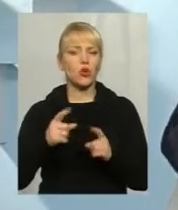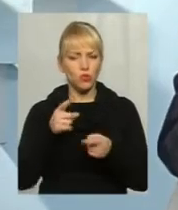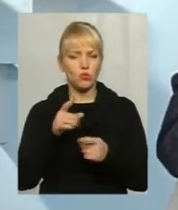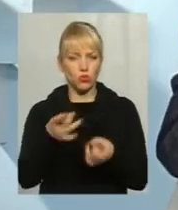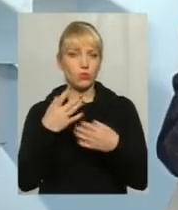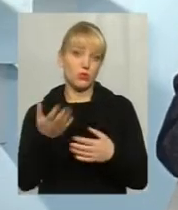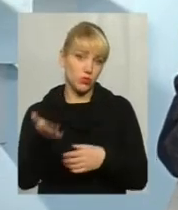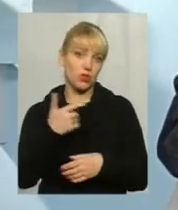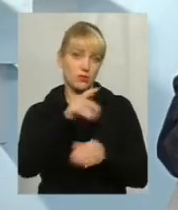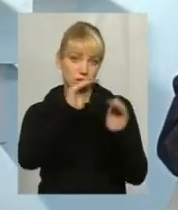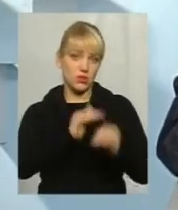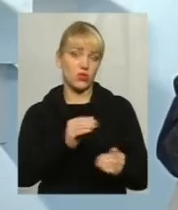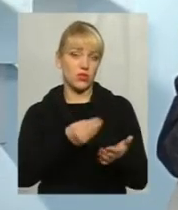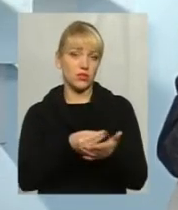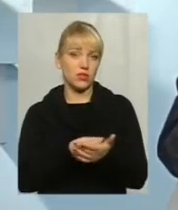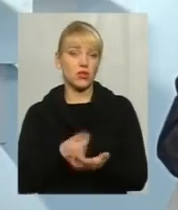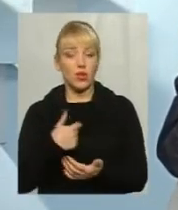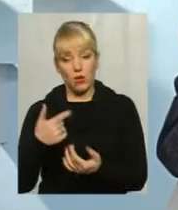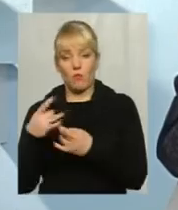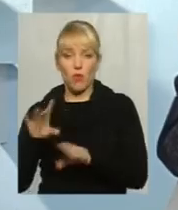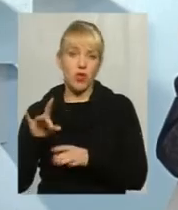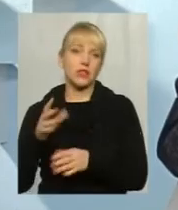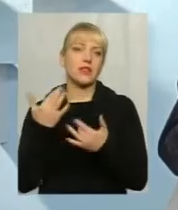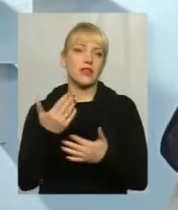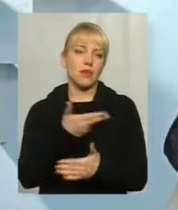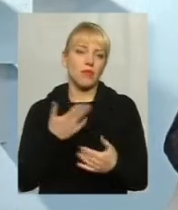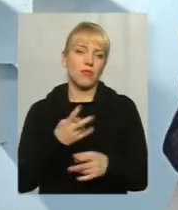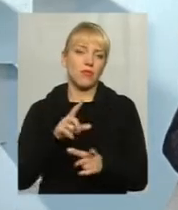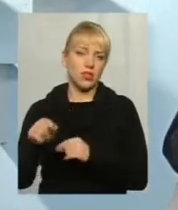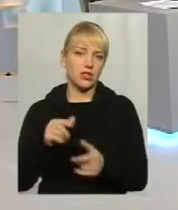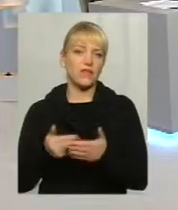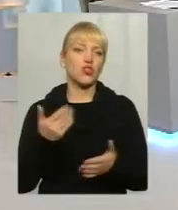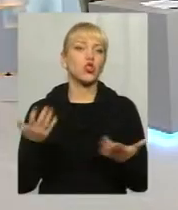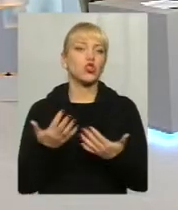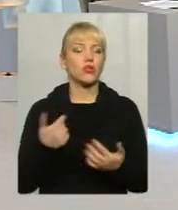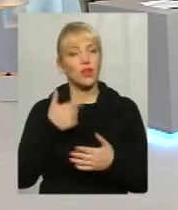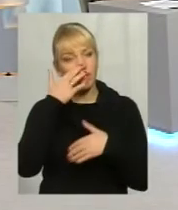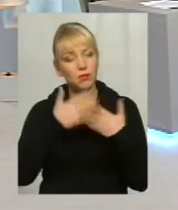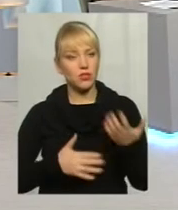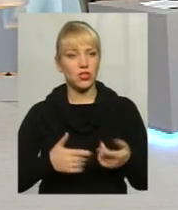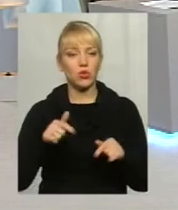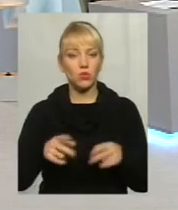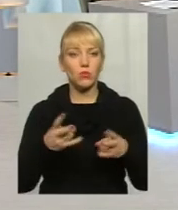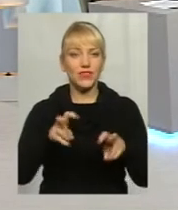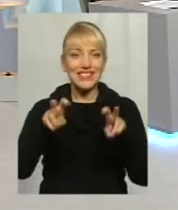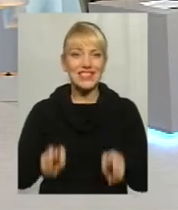вони знижать ціни, тоді хай пояснюється, скільки ми маємо їздити від чого. Тут має сидіти